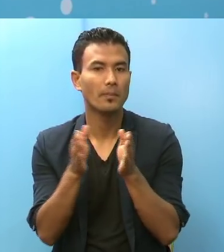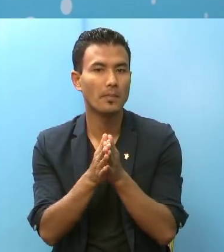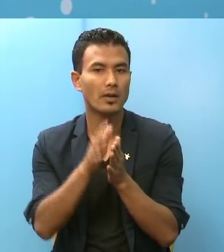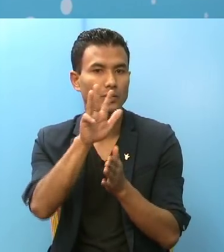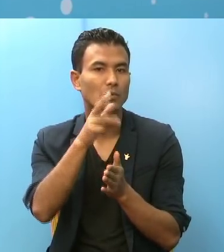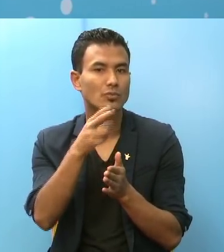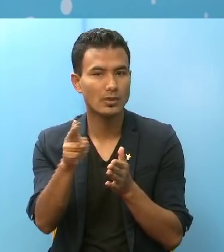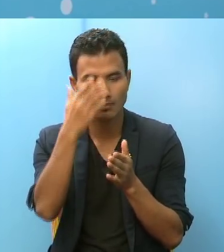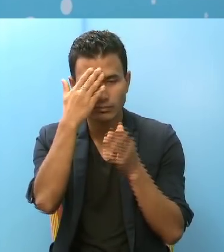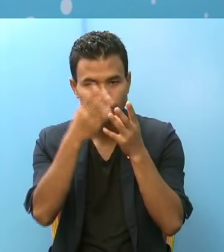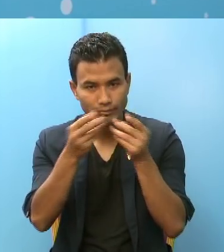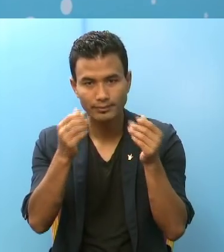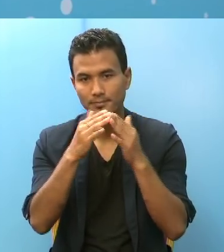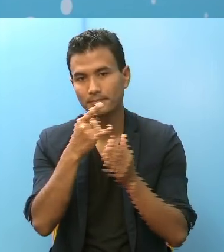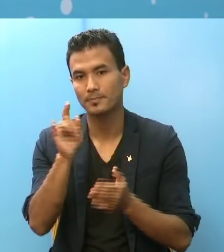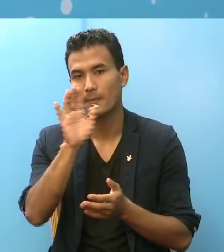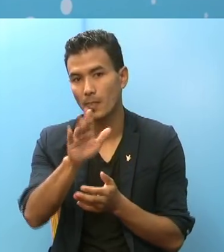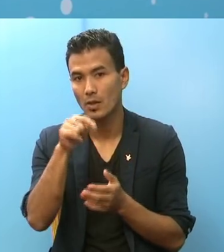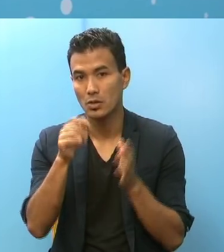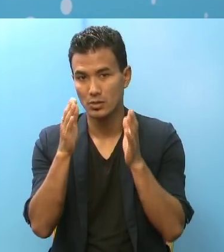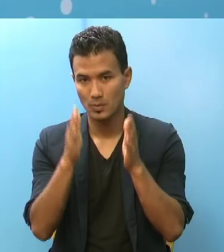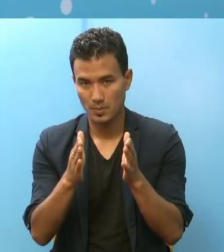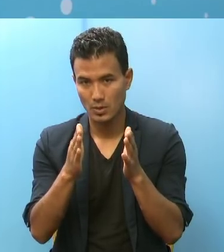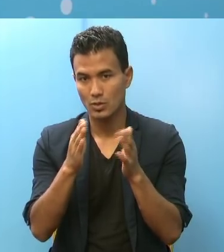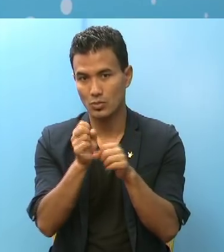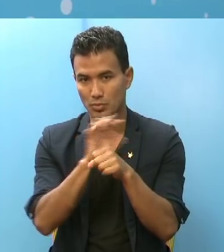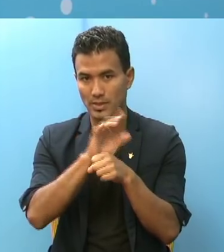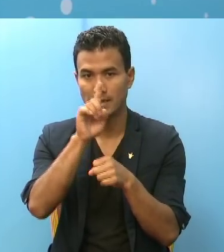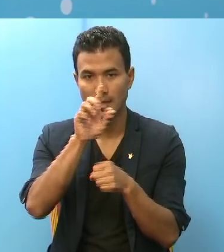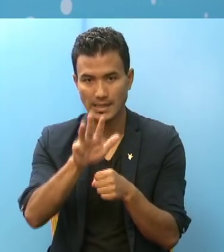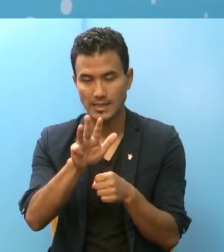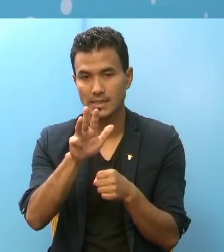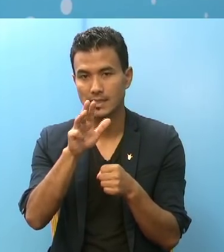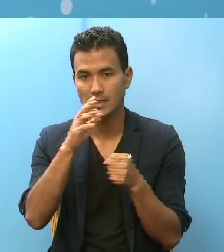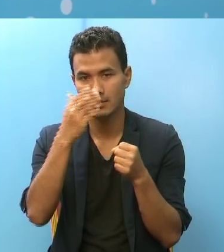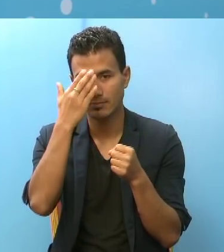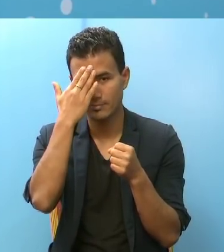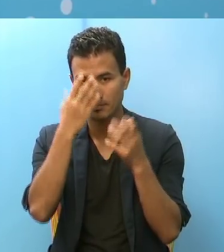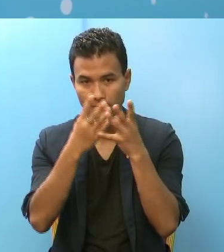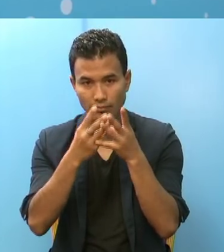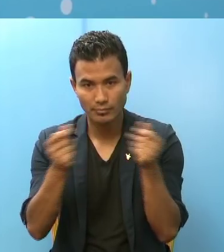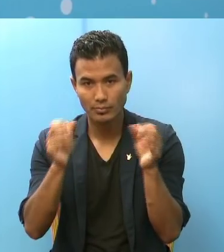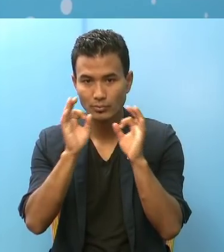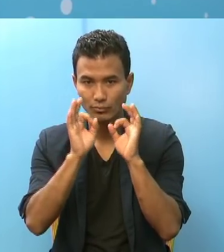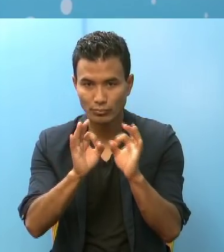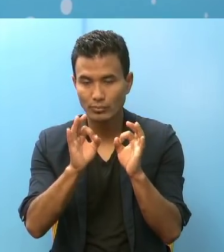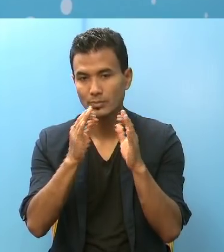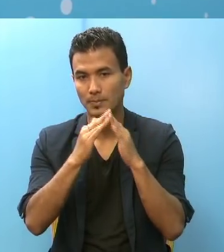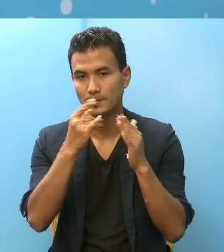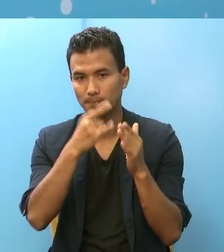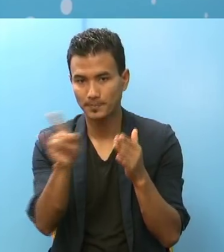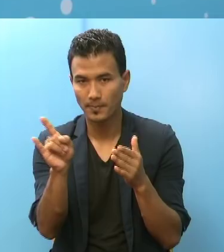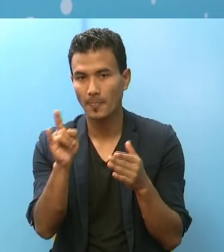जम्मा नव जना हुनों छा रा हाल सम्मा कोबीड-19 ठिक भायर फरकीनू हुने को